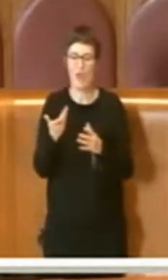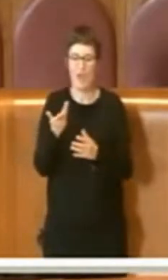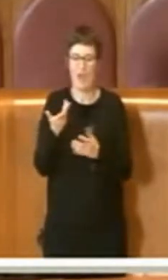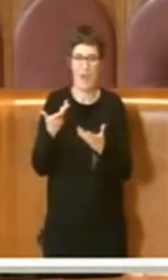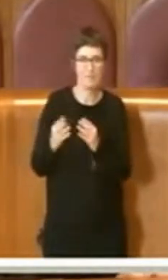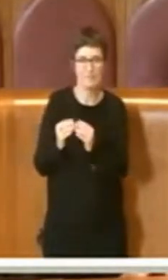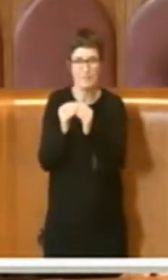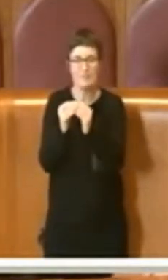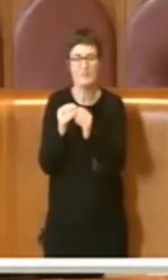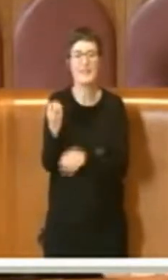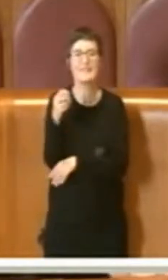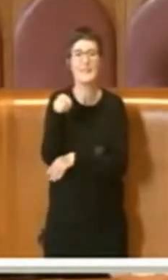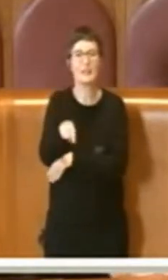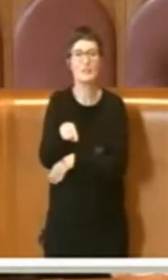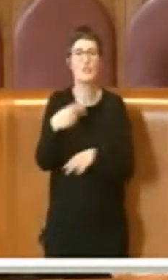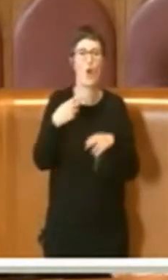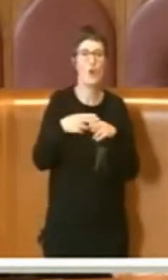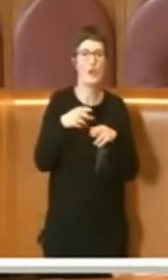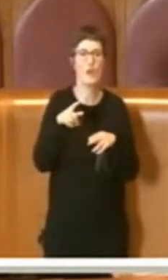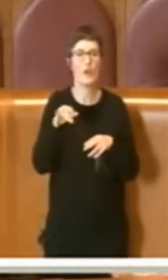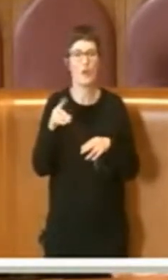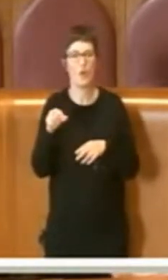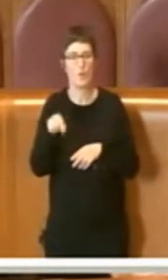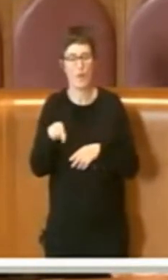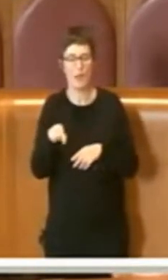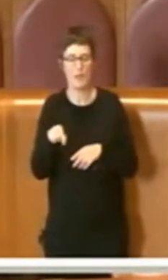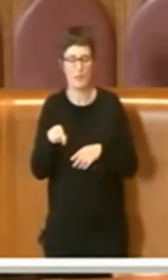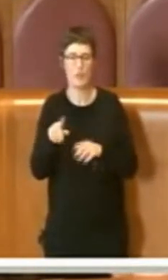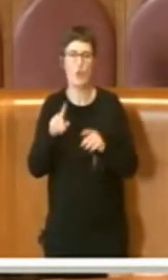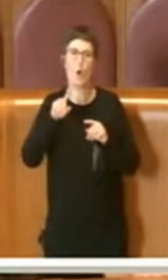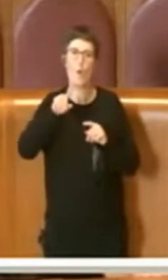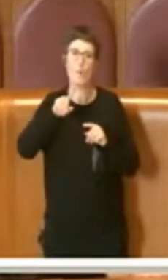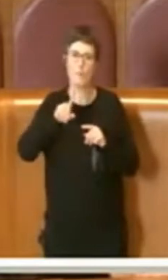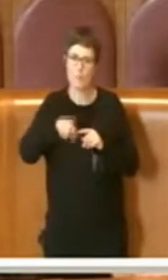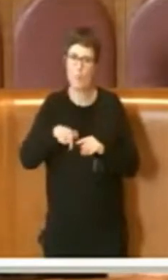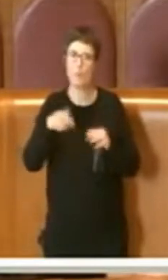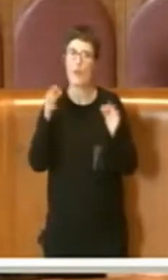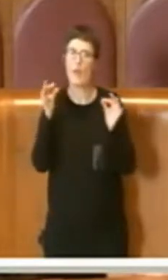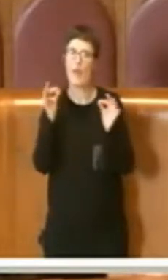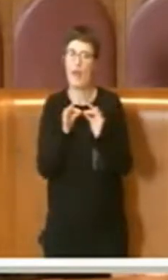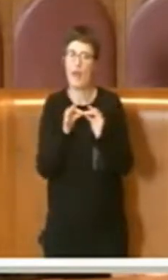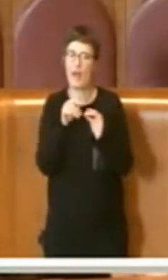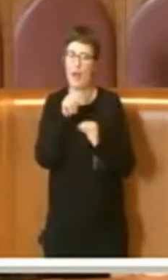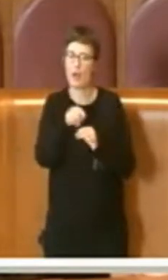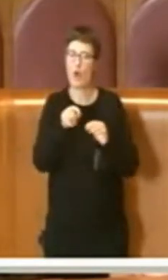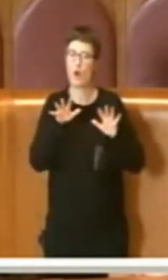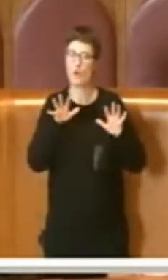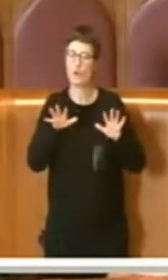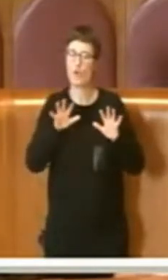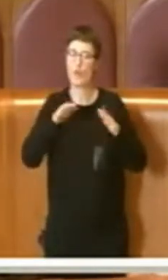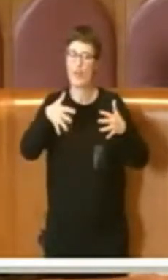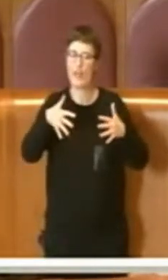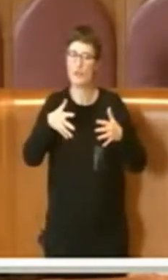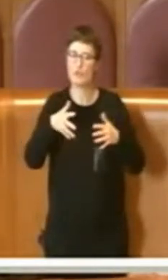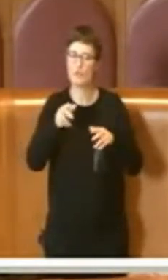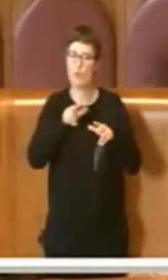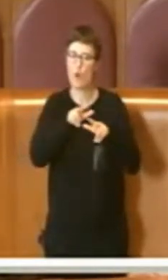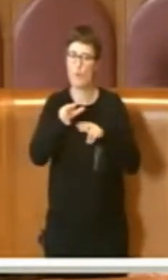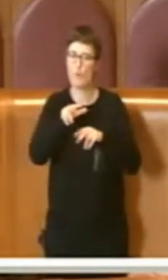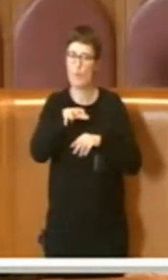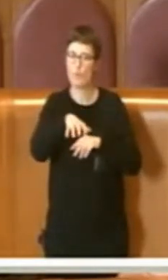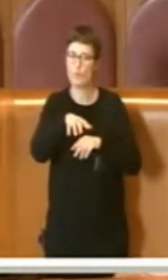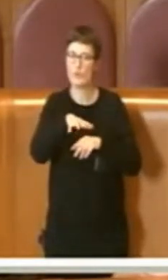Abbiamo fatto anche un passaggio con il decimo municipio, perché in passato queste somme erano destinate alla